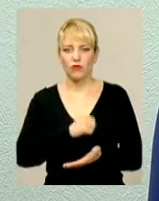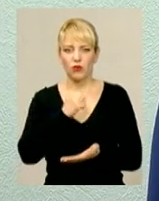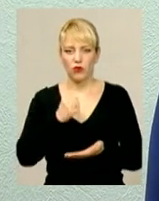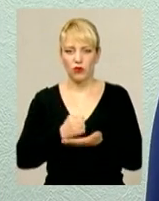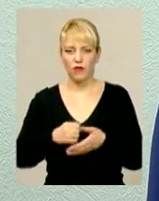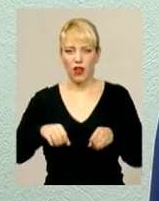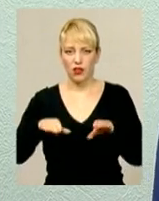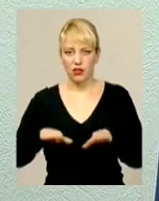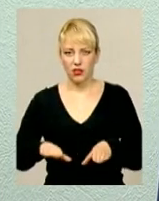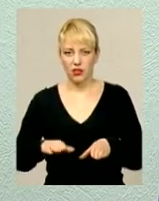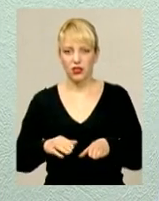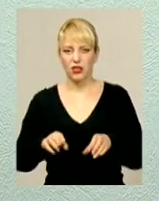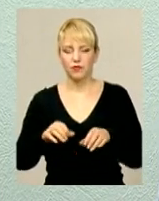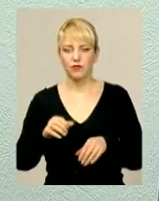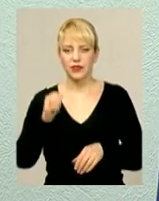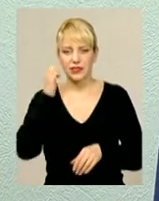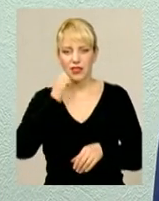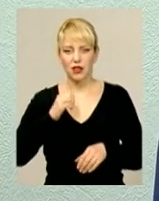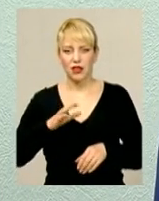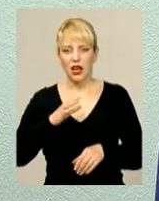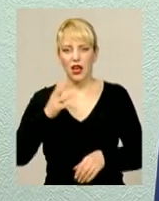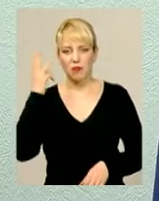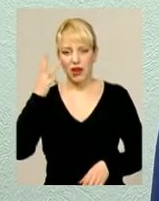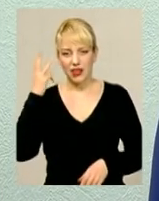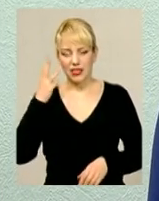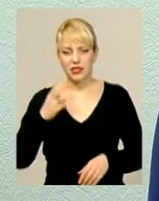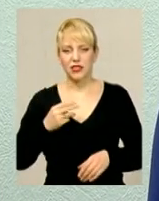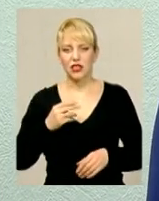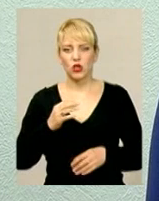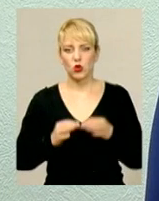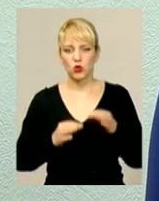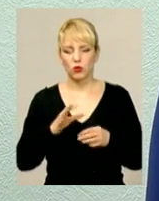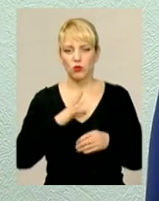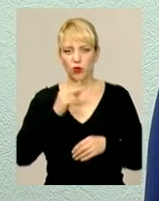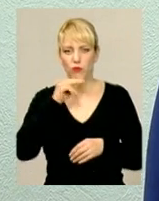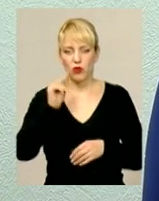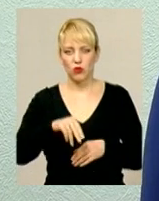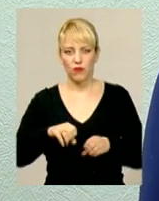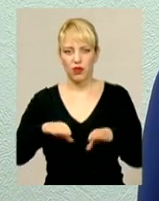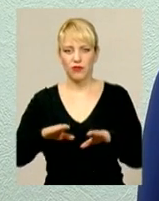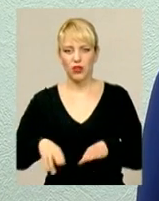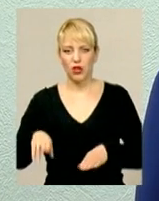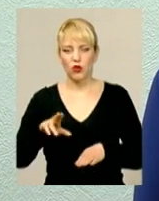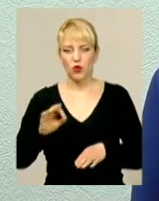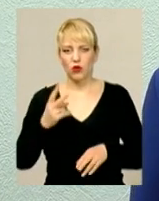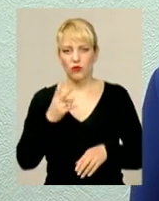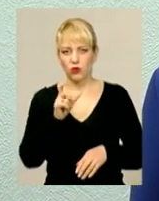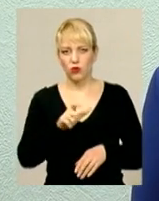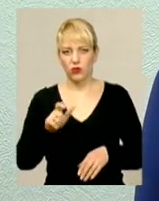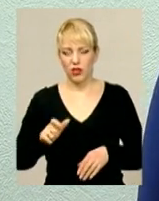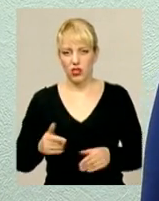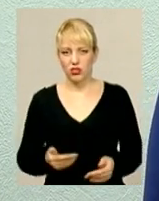Хмельницьким міськрайонним судом винесено винувальний вирок двома жителям міста Хмельницького за